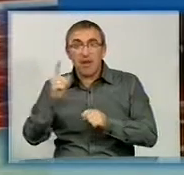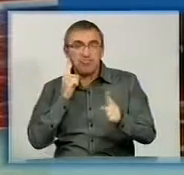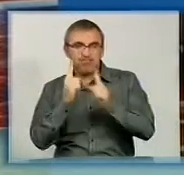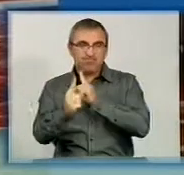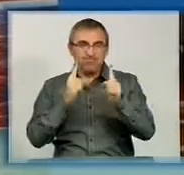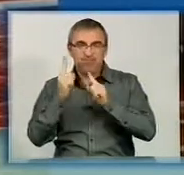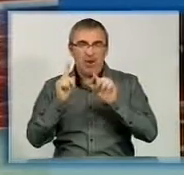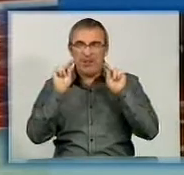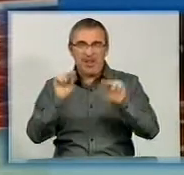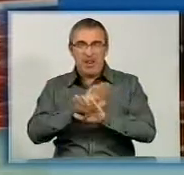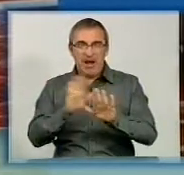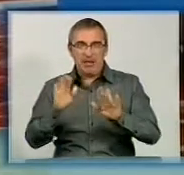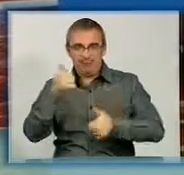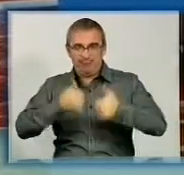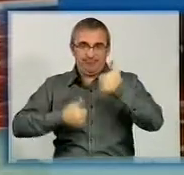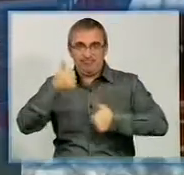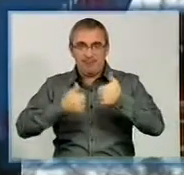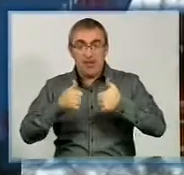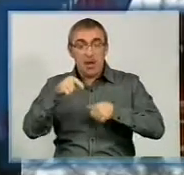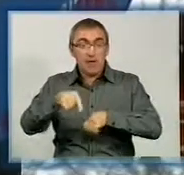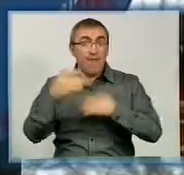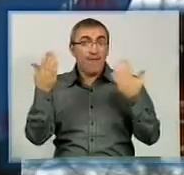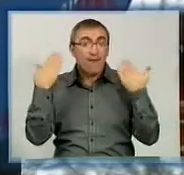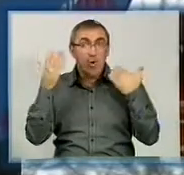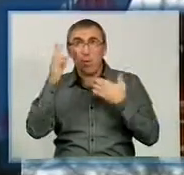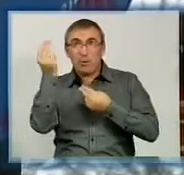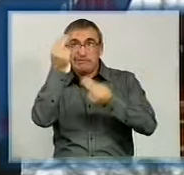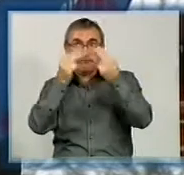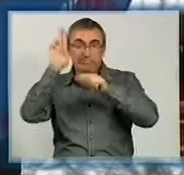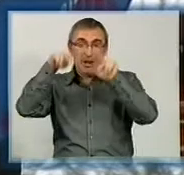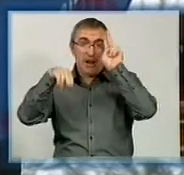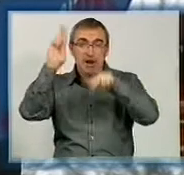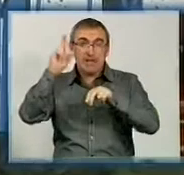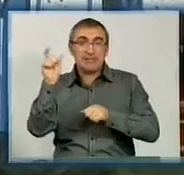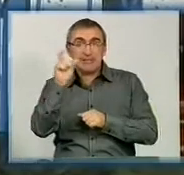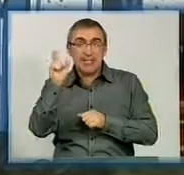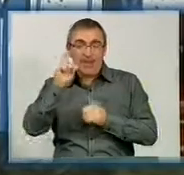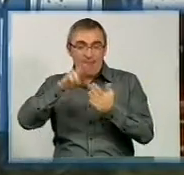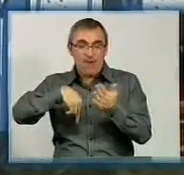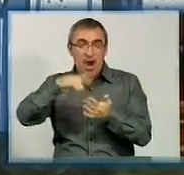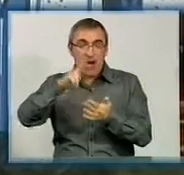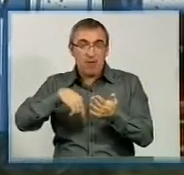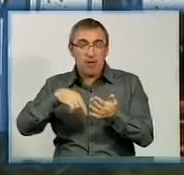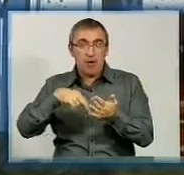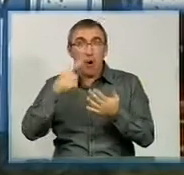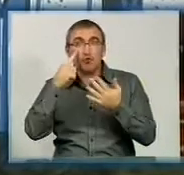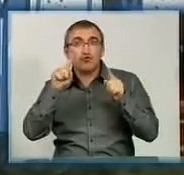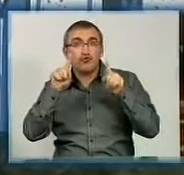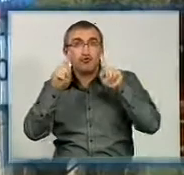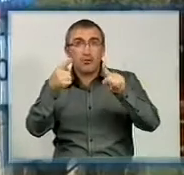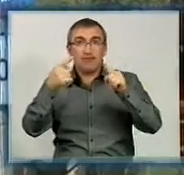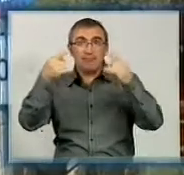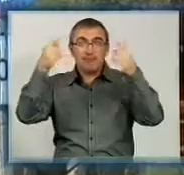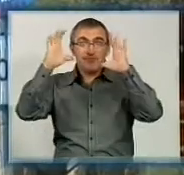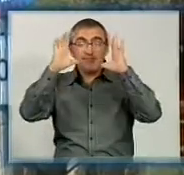які проходять саме на цих вулицях. Та цими вихідними хтось замалював обмежувальні знаки синією фарбою, оскільки чітко розглядіти зображення на